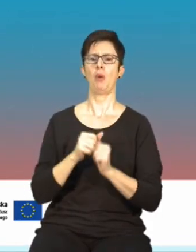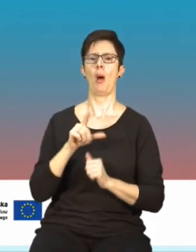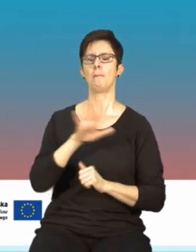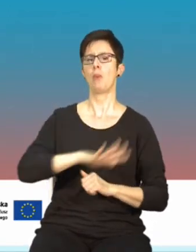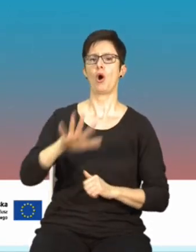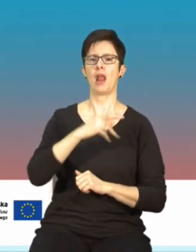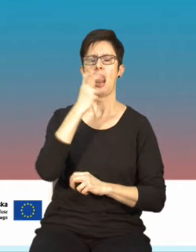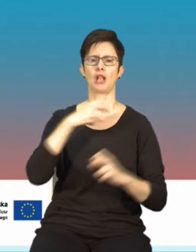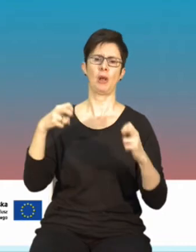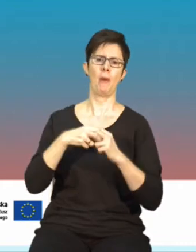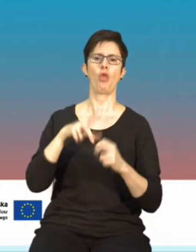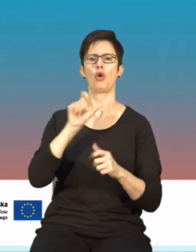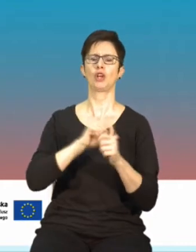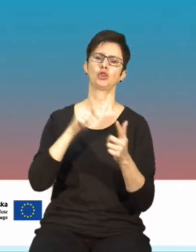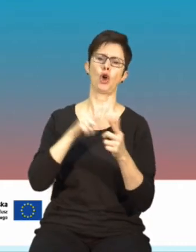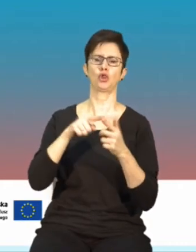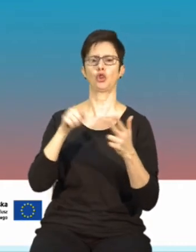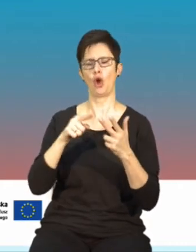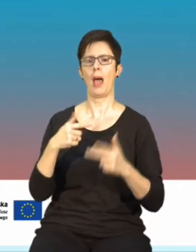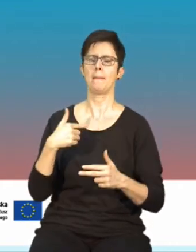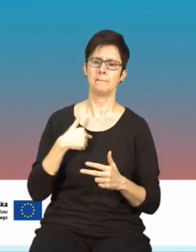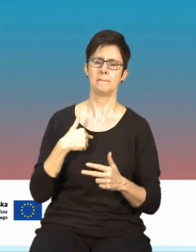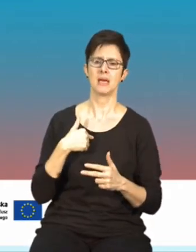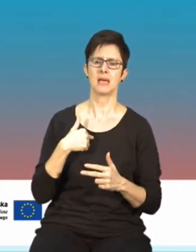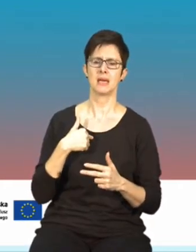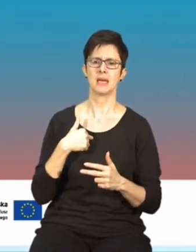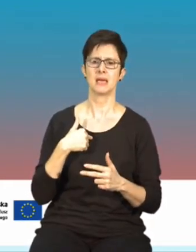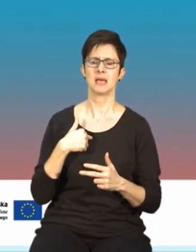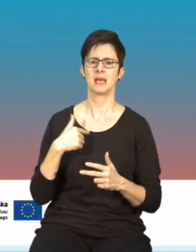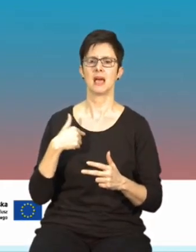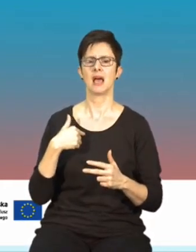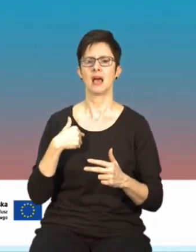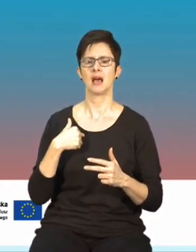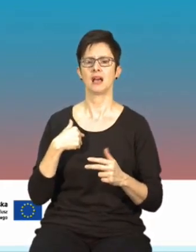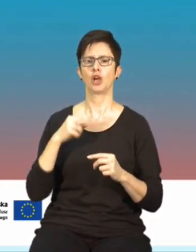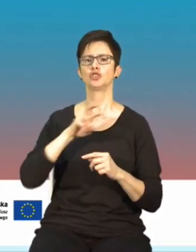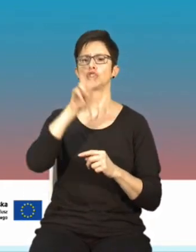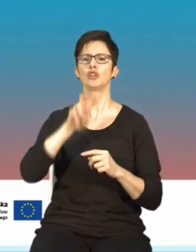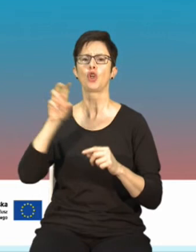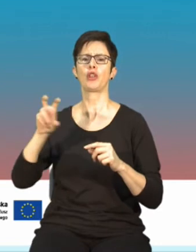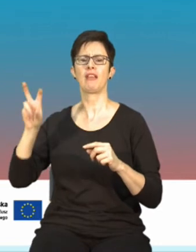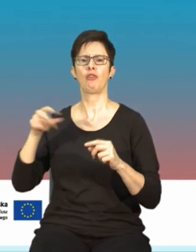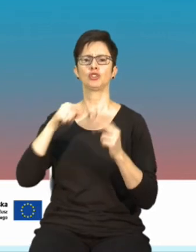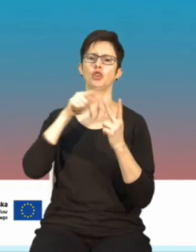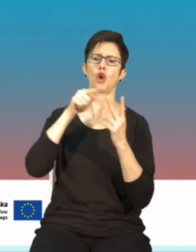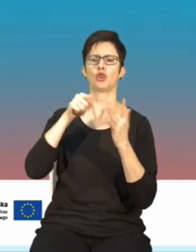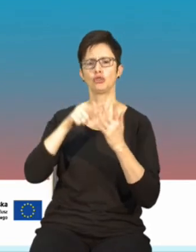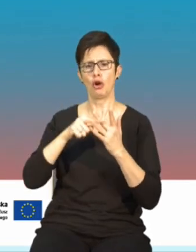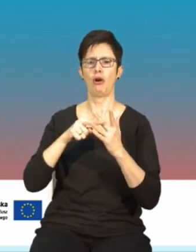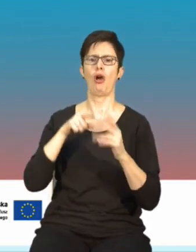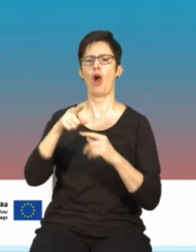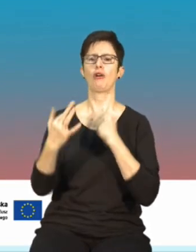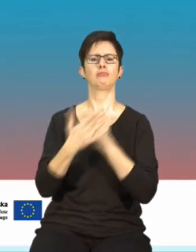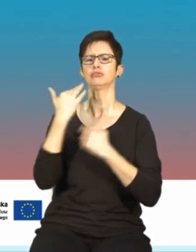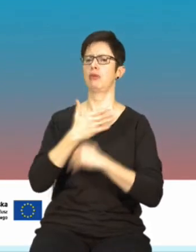elektromagnetyczne to jest to, tamto i siamto. Operujemy w takich, w zakresie takich i takich częstotliwości i te częstotliwości nie mają